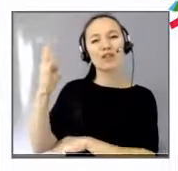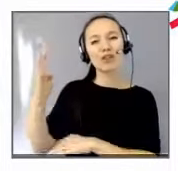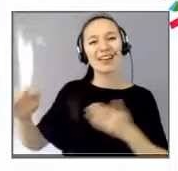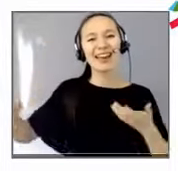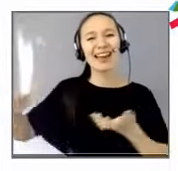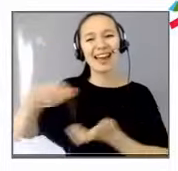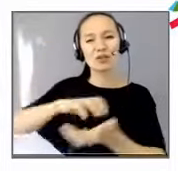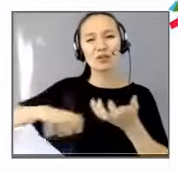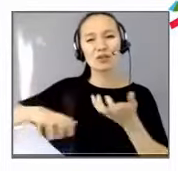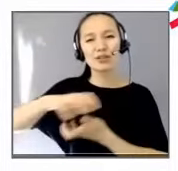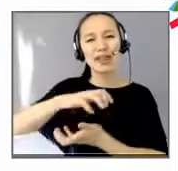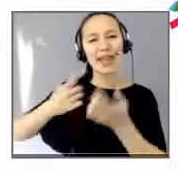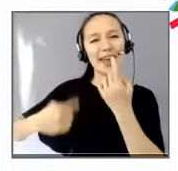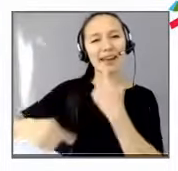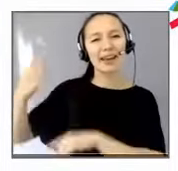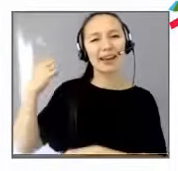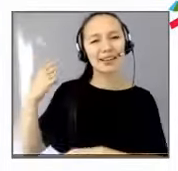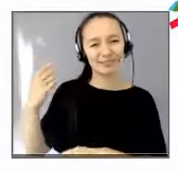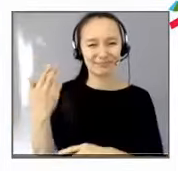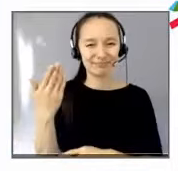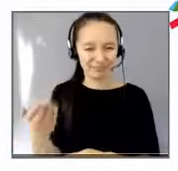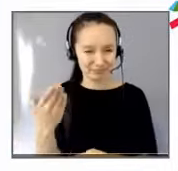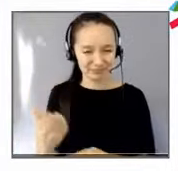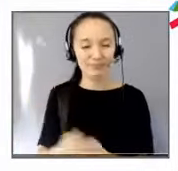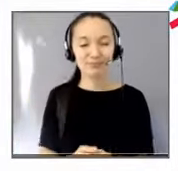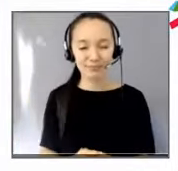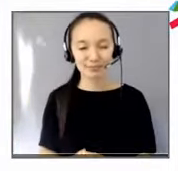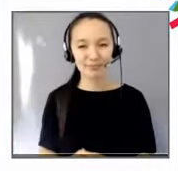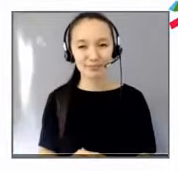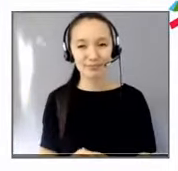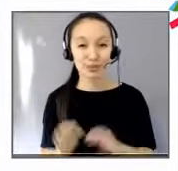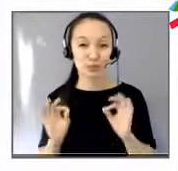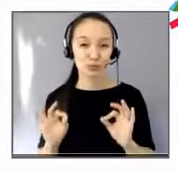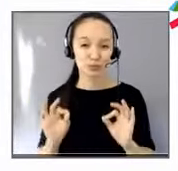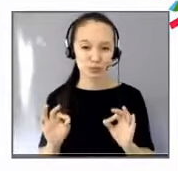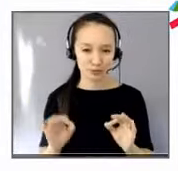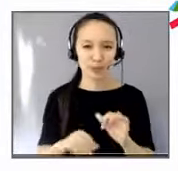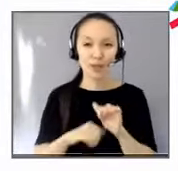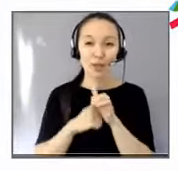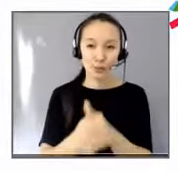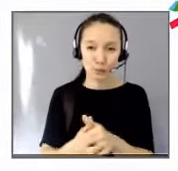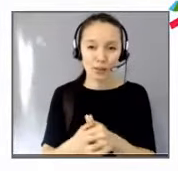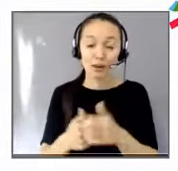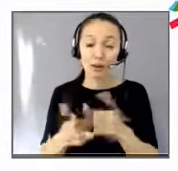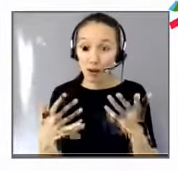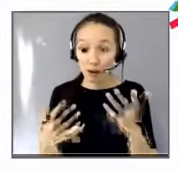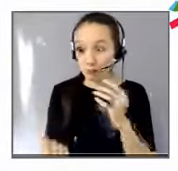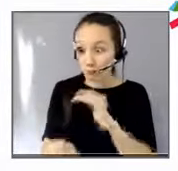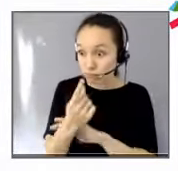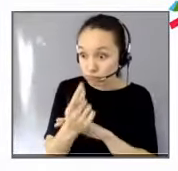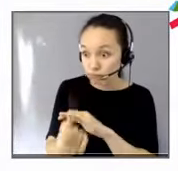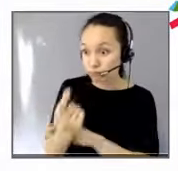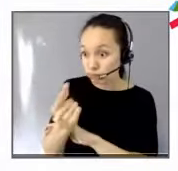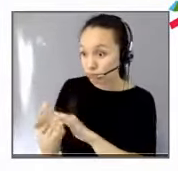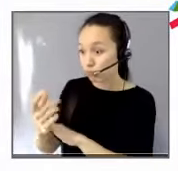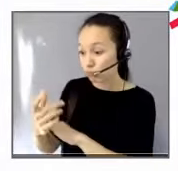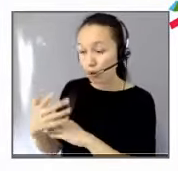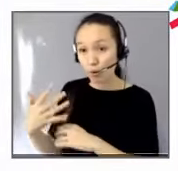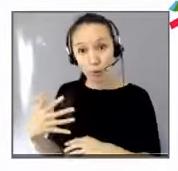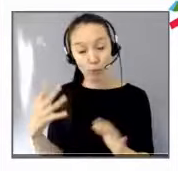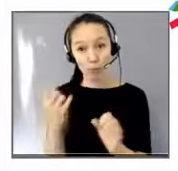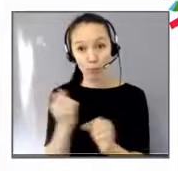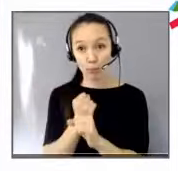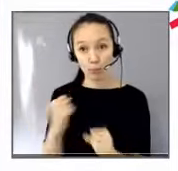six pitchers. pitchers, oui, des pitchers, absolument, avec de belles innovations qui montrent qu'effectivement, l